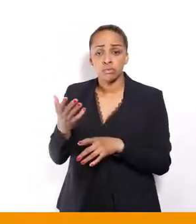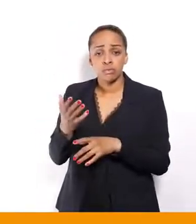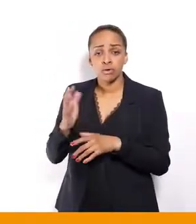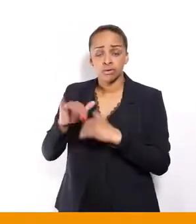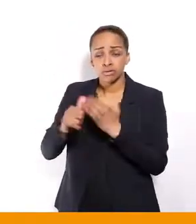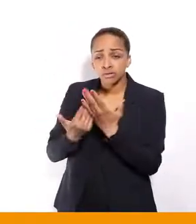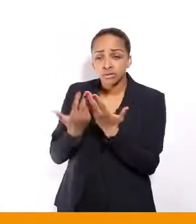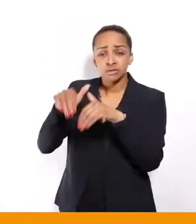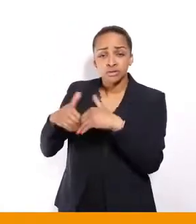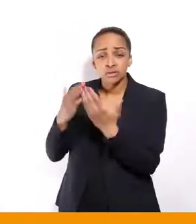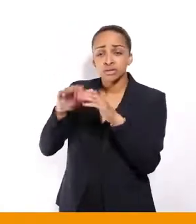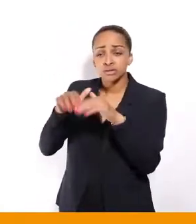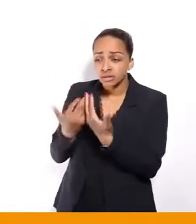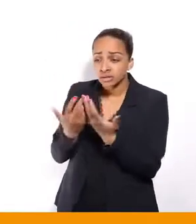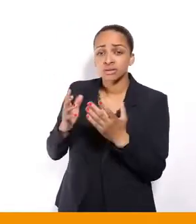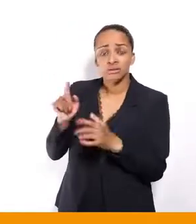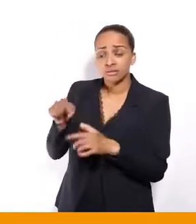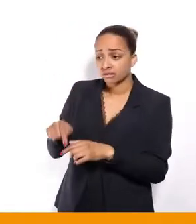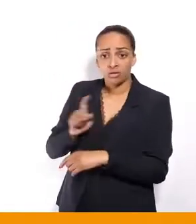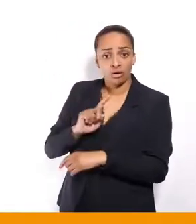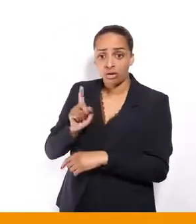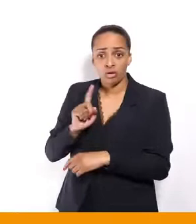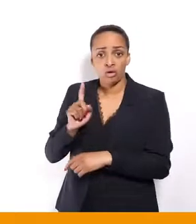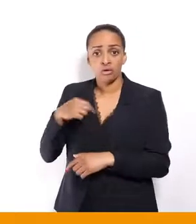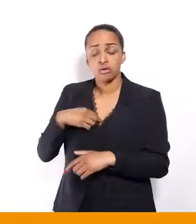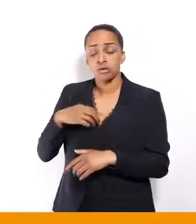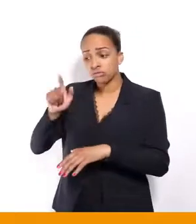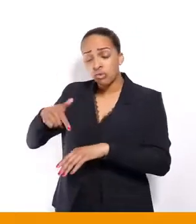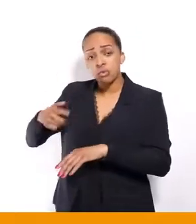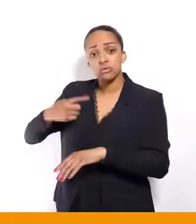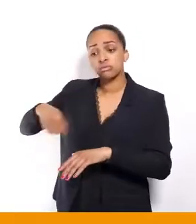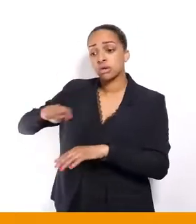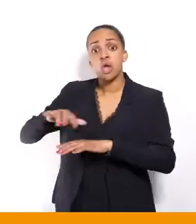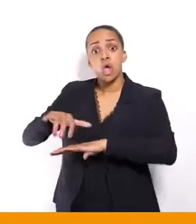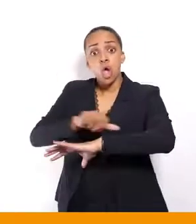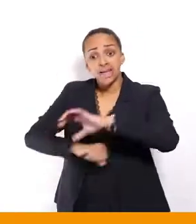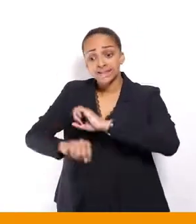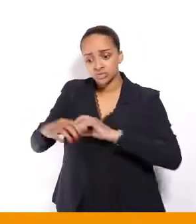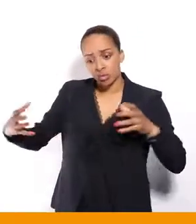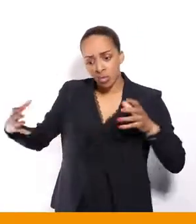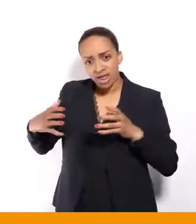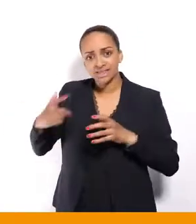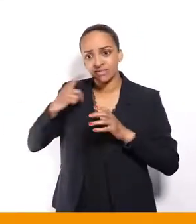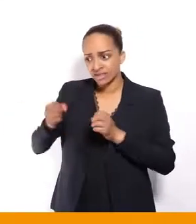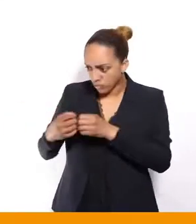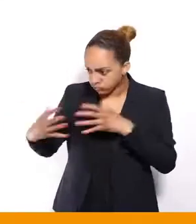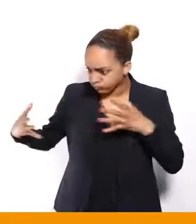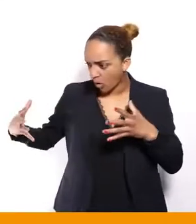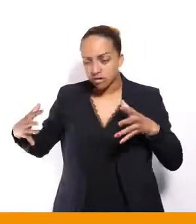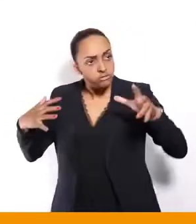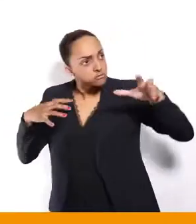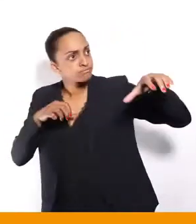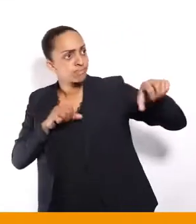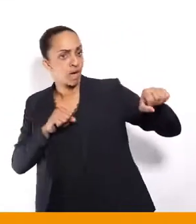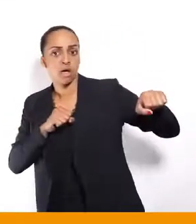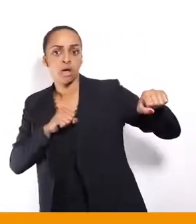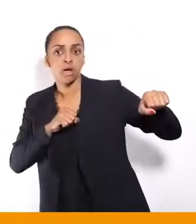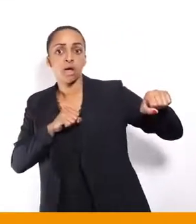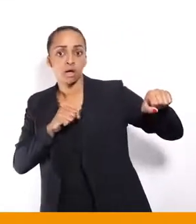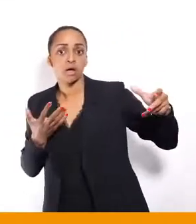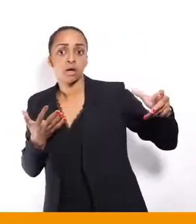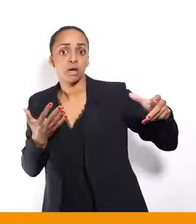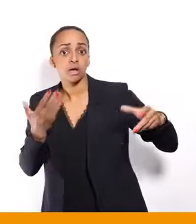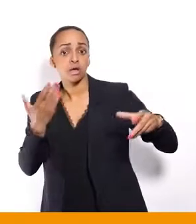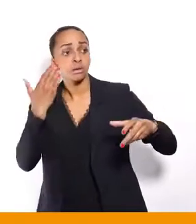répondre collectivement. Moi, je pense que la réponse, c'est l'organisation collective, c'est le rapport de force, et si on